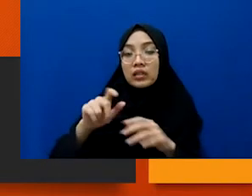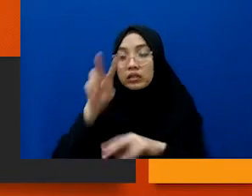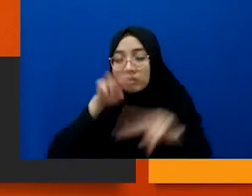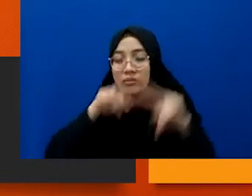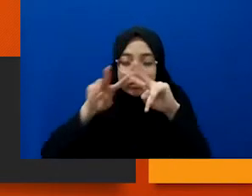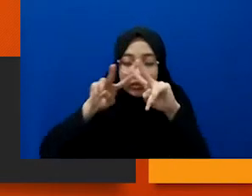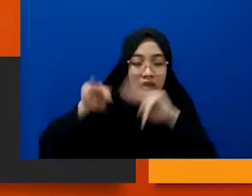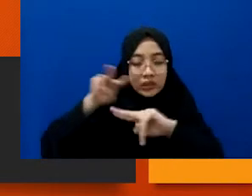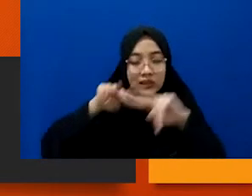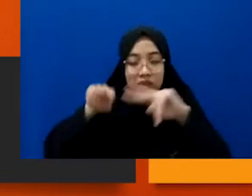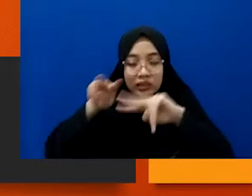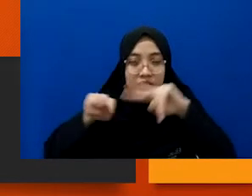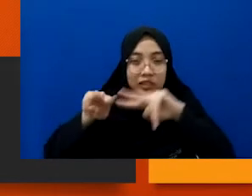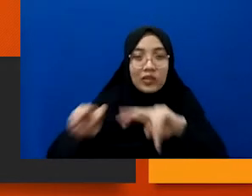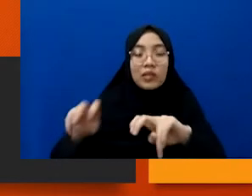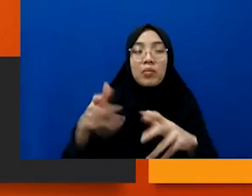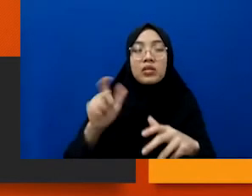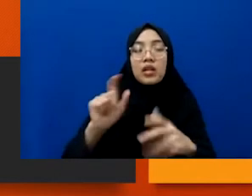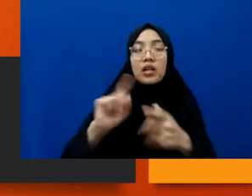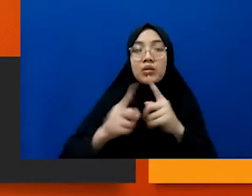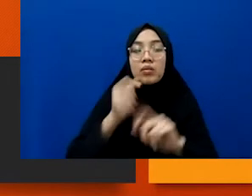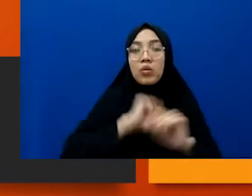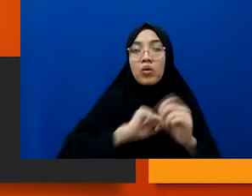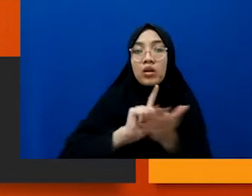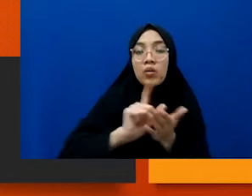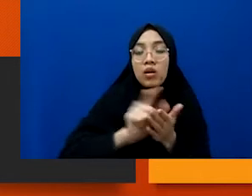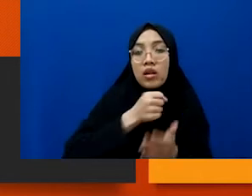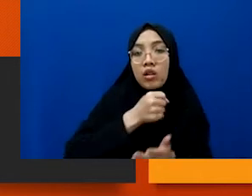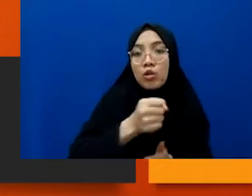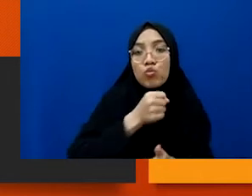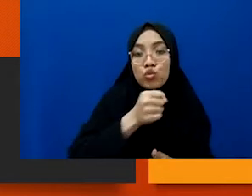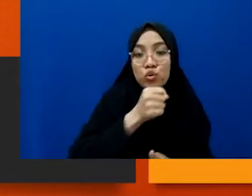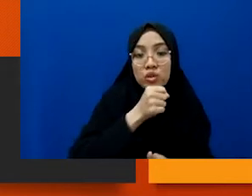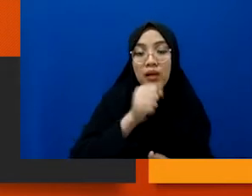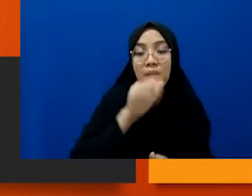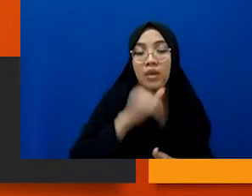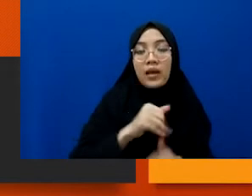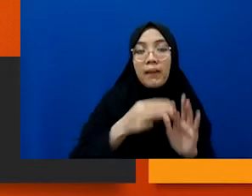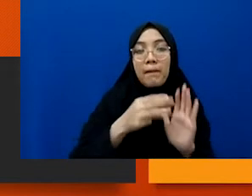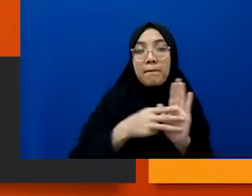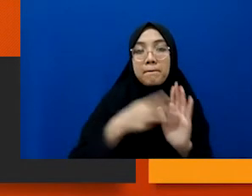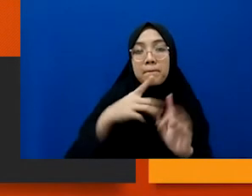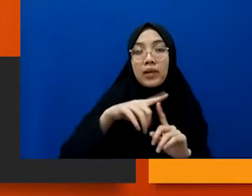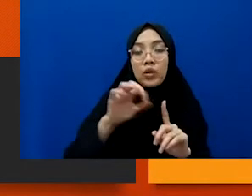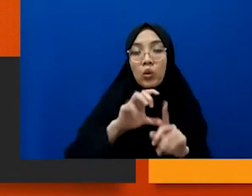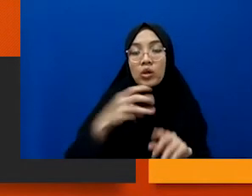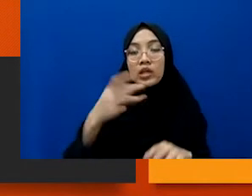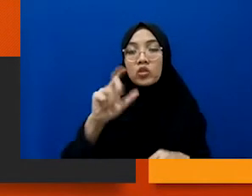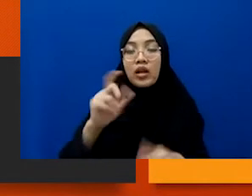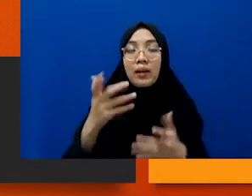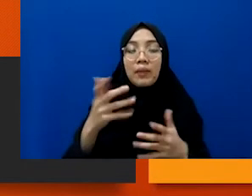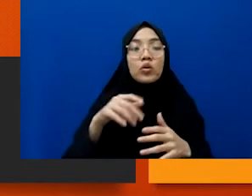bagaimana teman-teman melakukan reportase, melakukan liputan, gitu kan, pakai metode apa, nah, itu secara teknisnya.